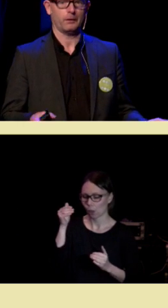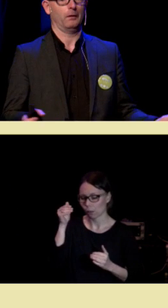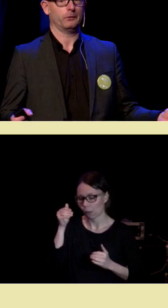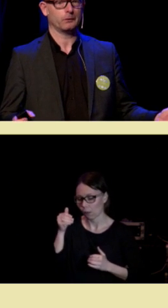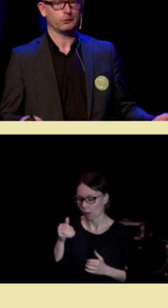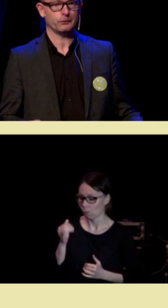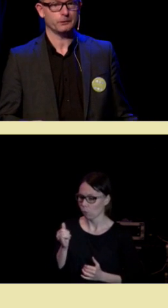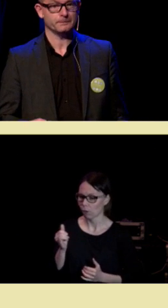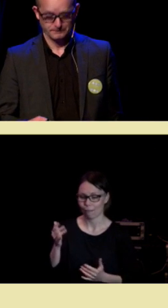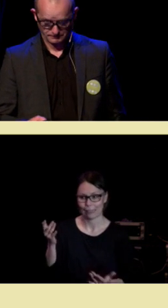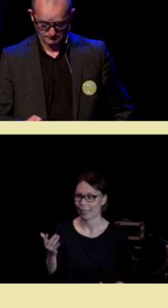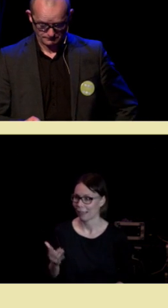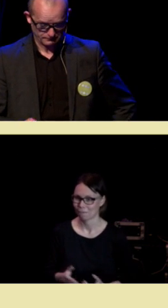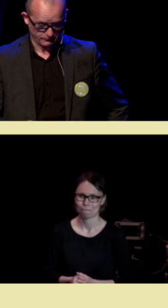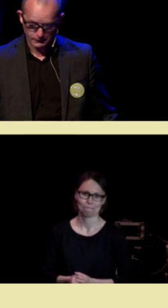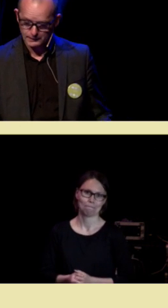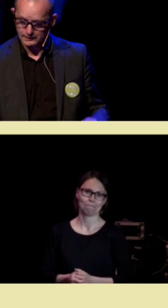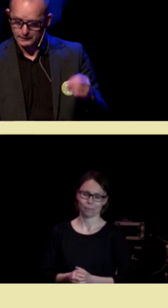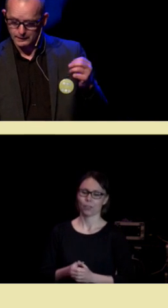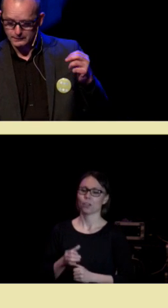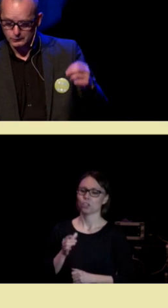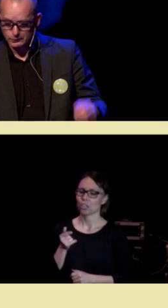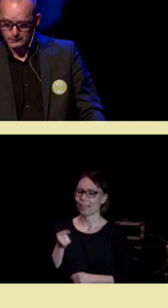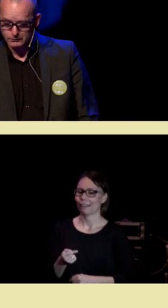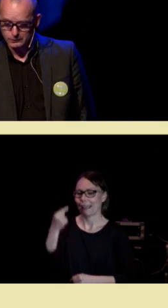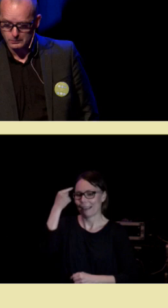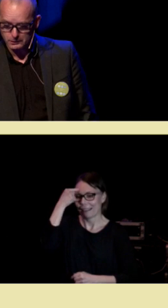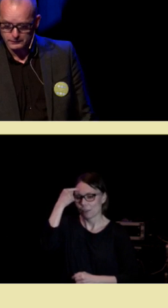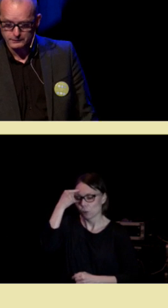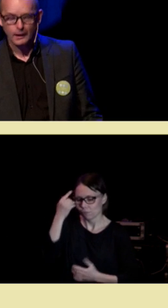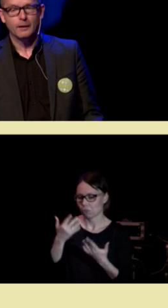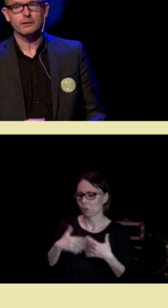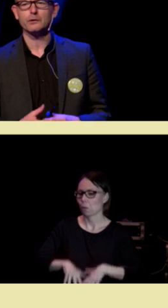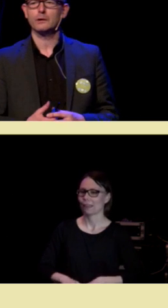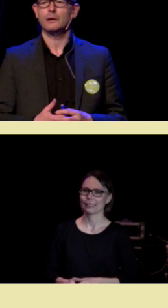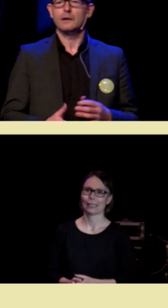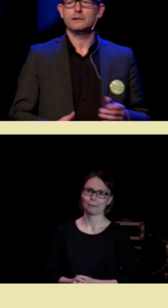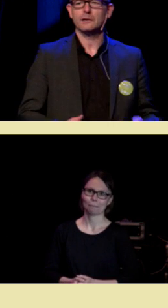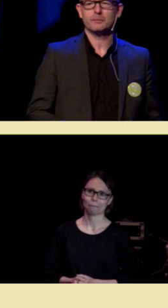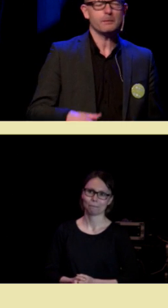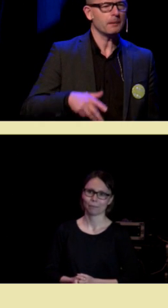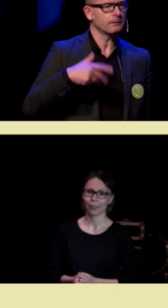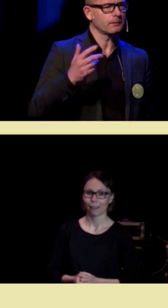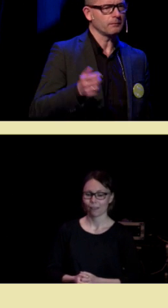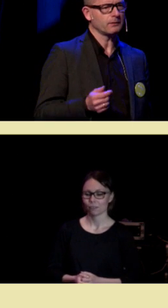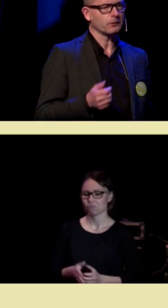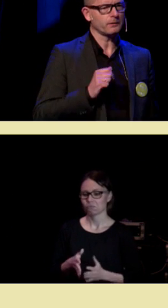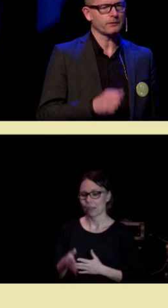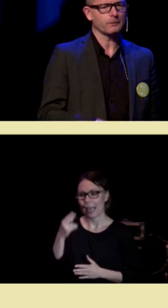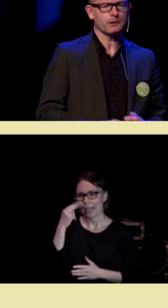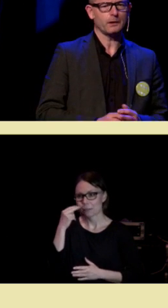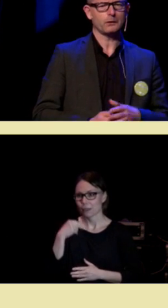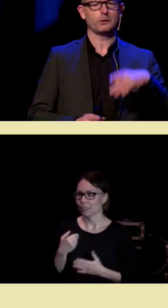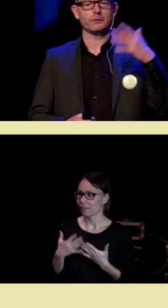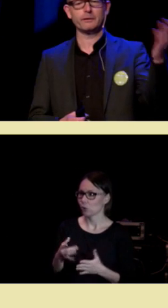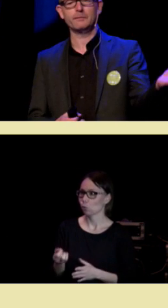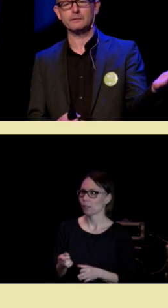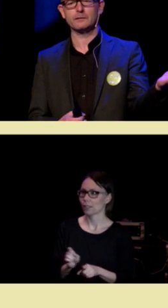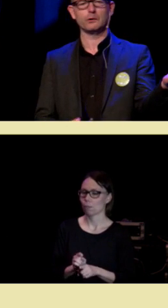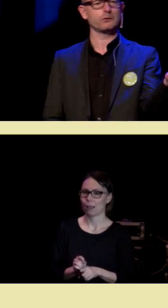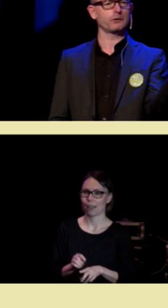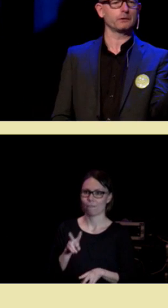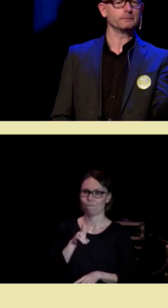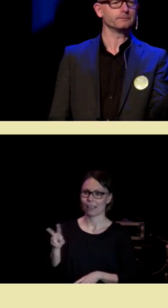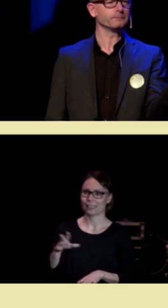ikke på, men vi aner jo ikke hvorfor. Fordi dette er intuitivt og automatisk. Vi kan gjøre litt eksperiment som viser noe av det samme. Kan alle holde frem